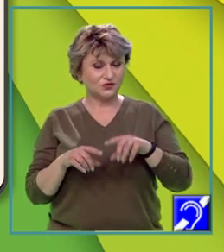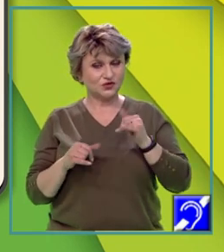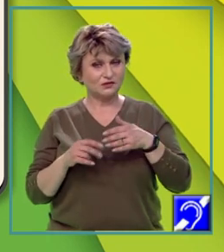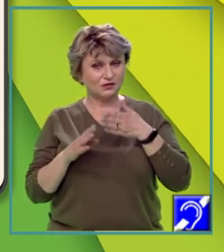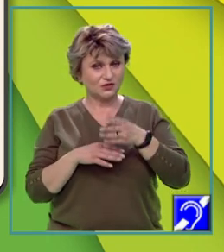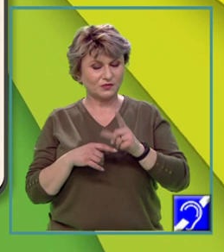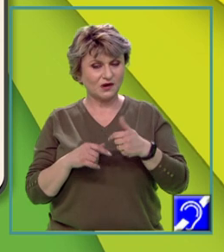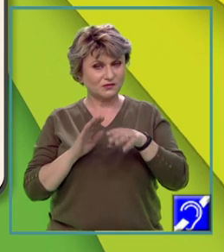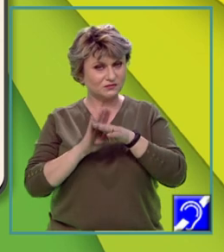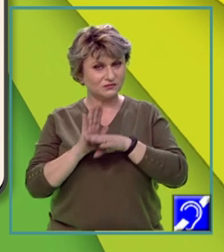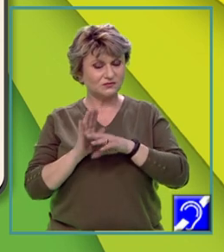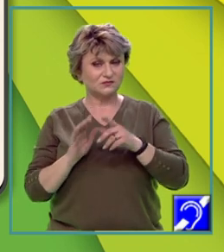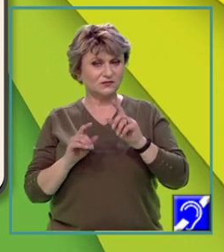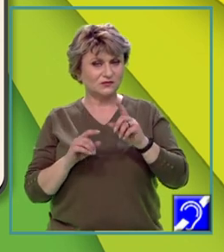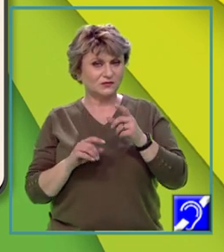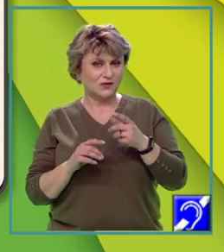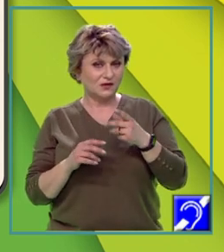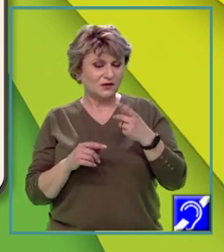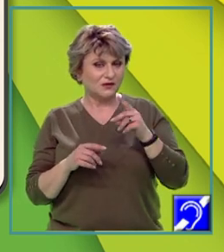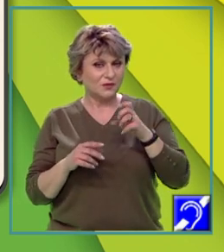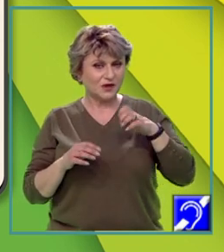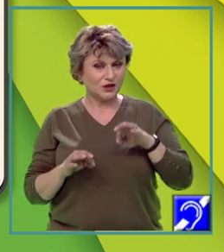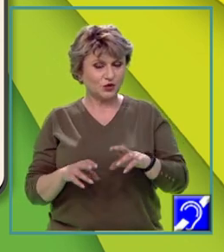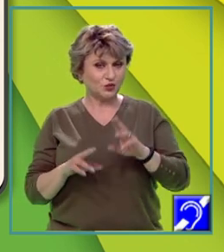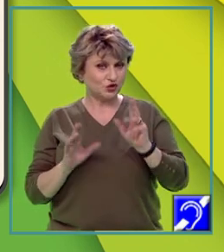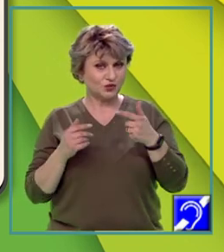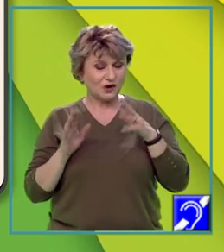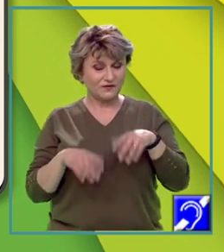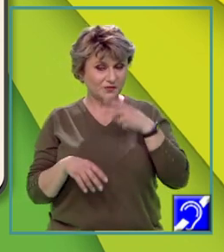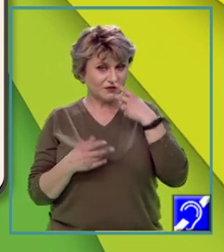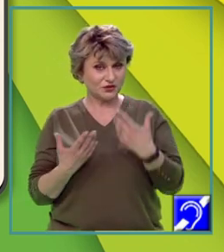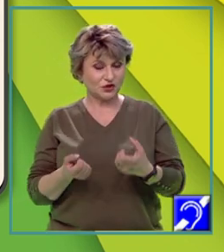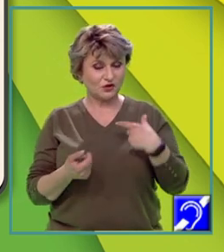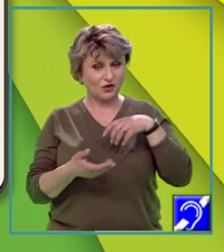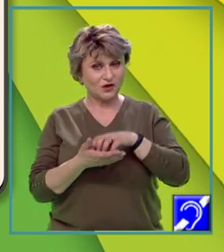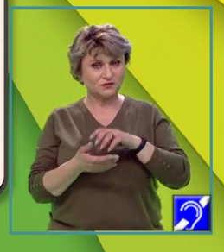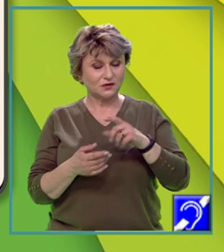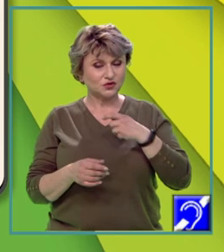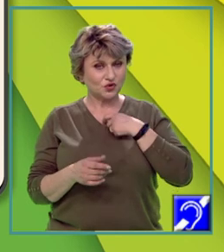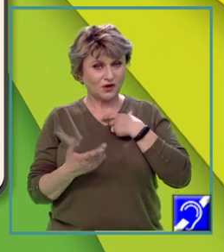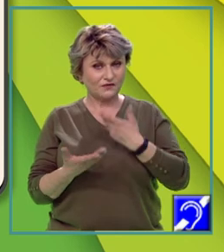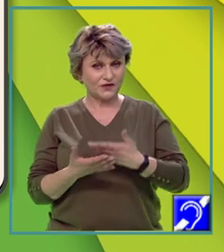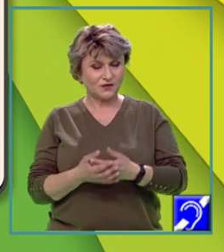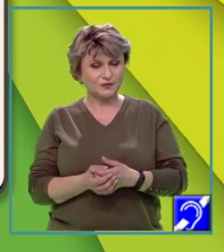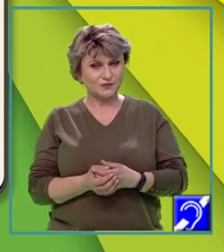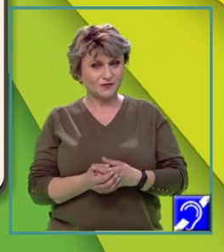trece acum la caracterizarea tipurilor de mediu și vom avea în vedere localizarea geografică,